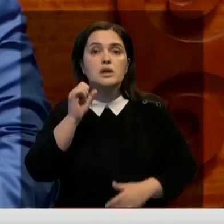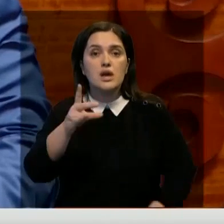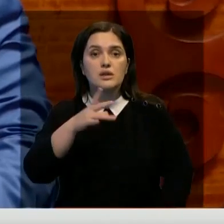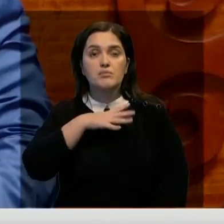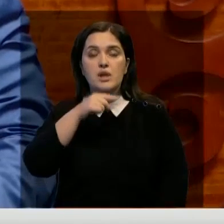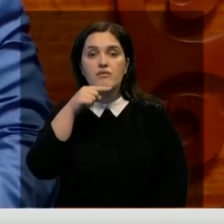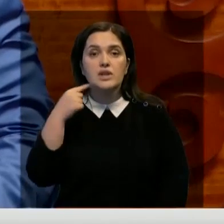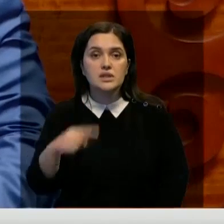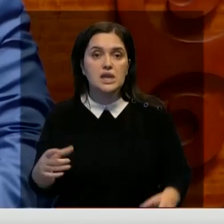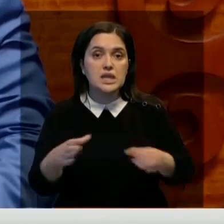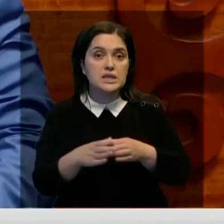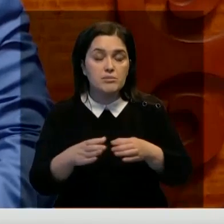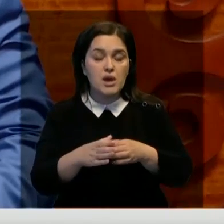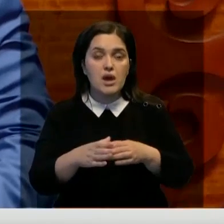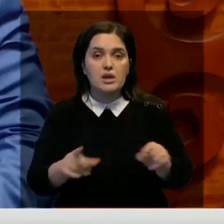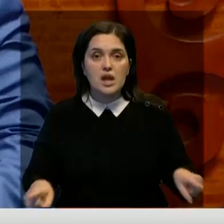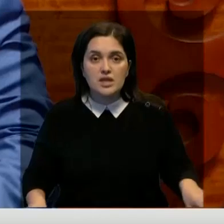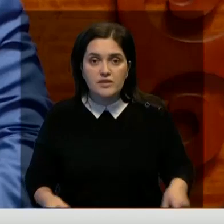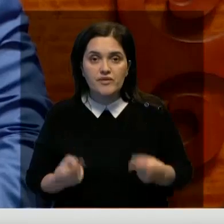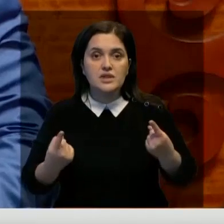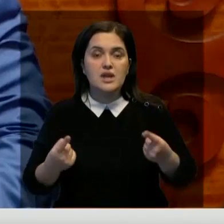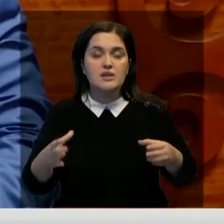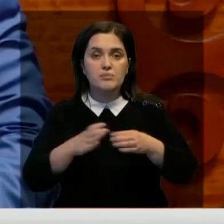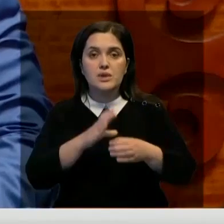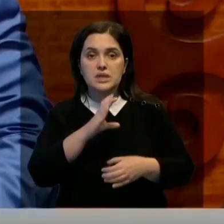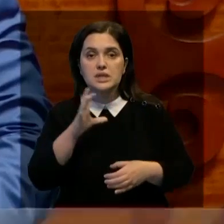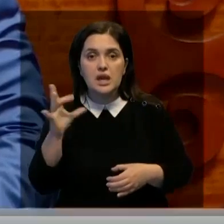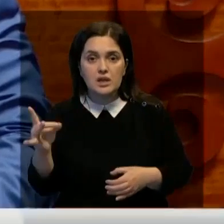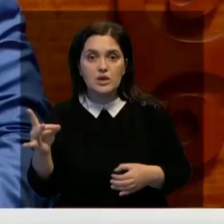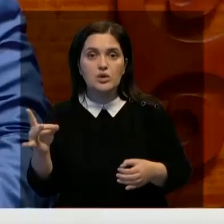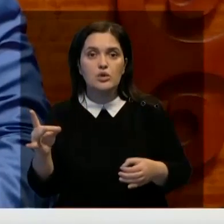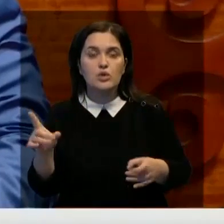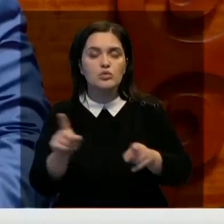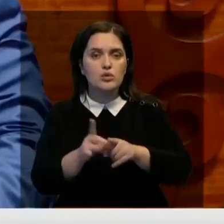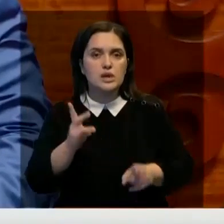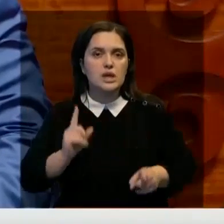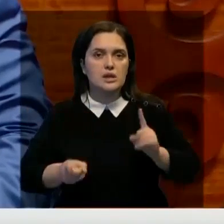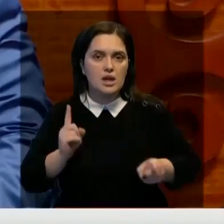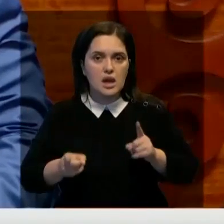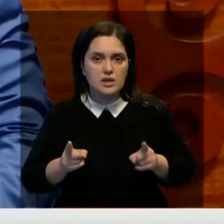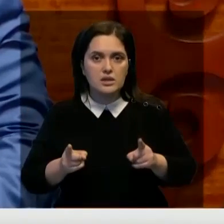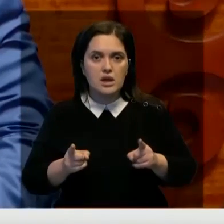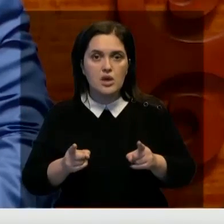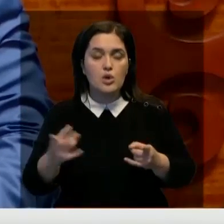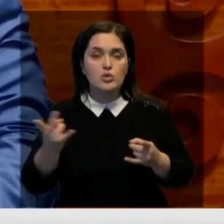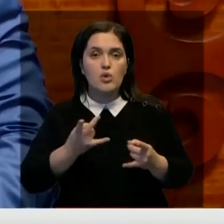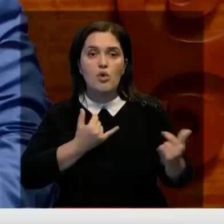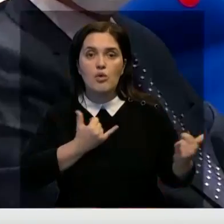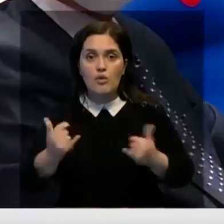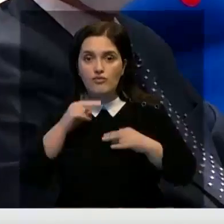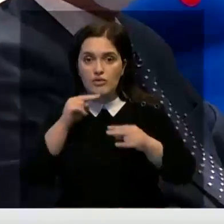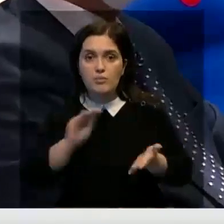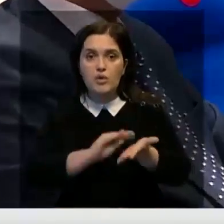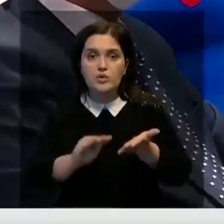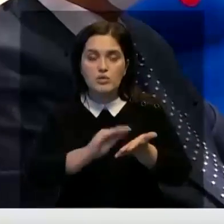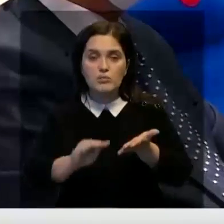Российской империи. К развитию Казахстана в составе СССР также необходимо подходить реалистично. Нужно уделить особое внимание написанию